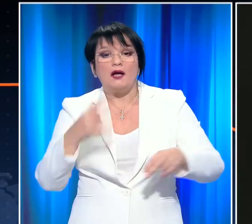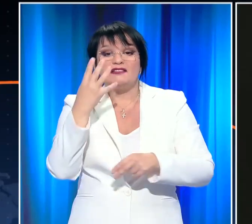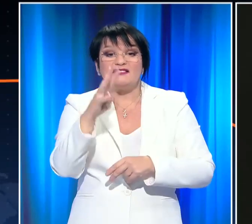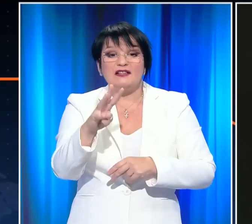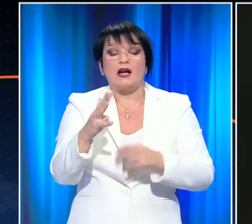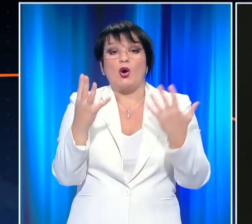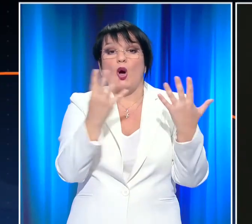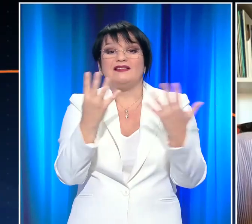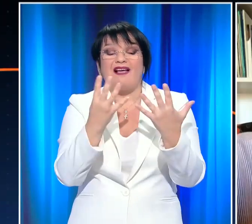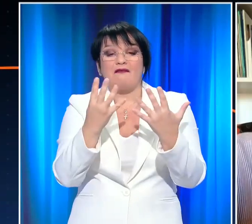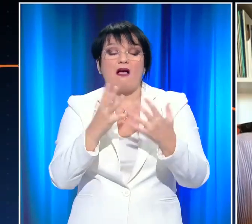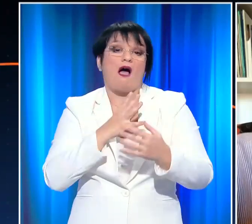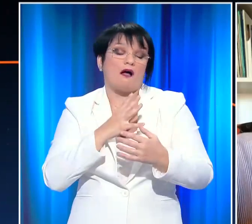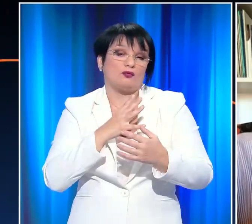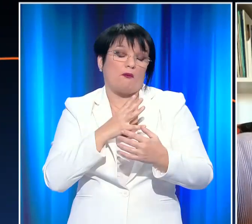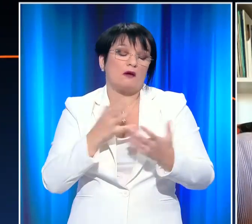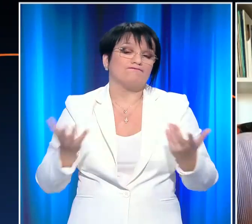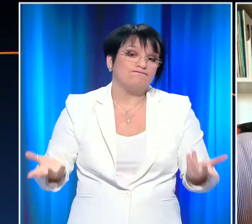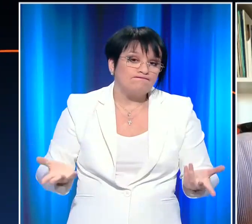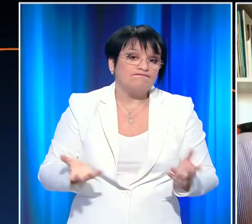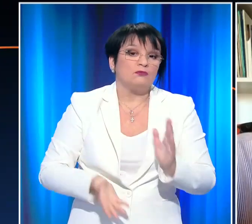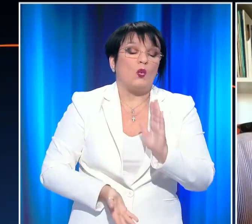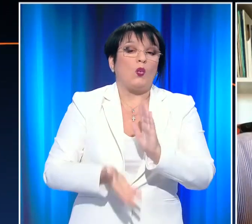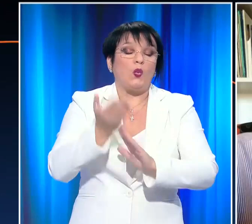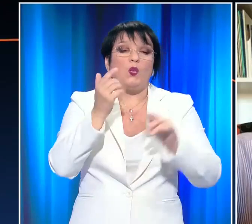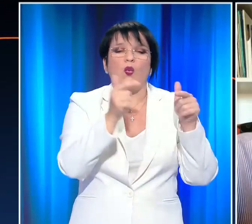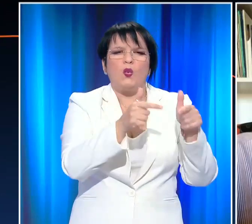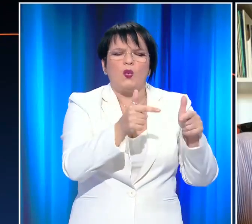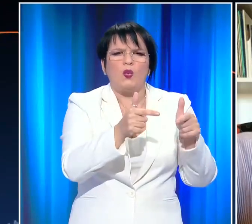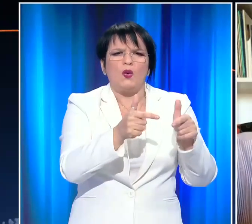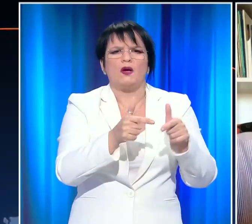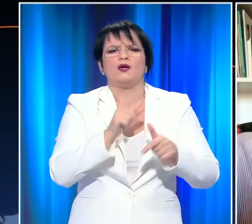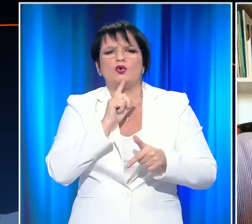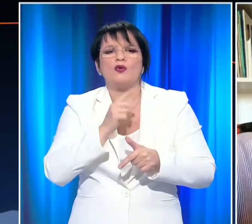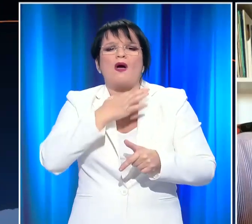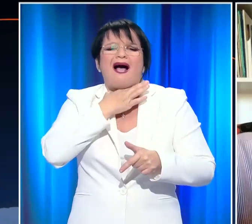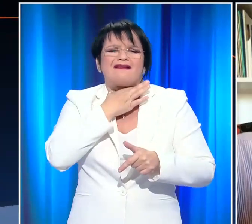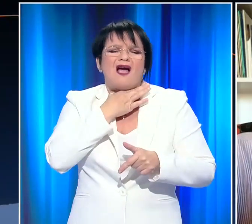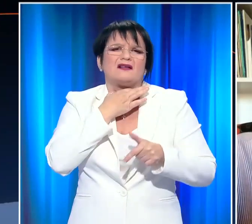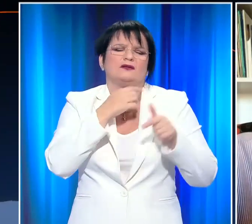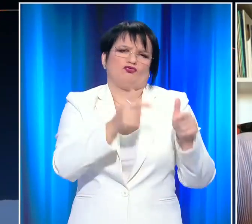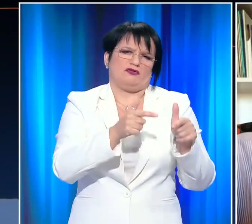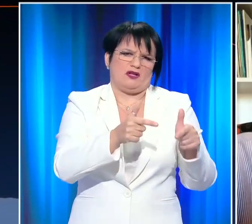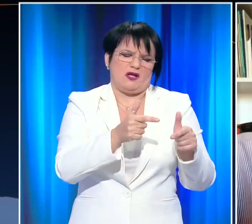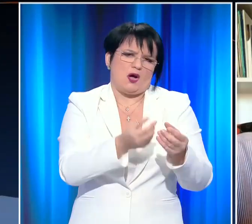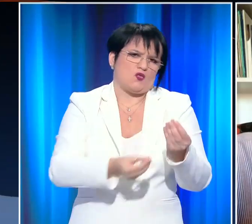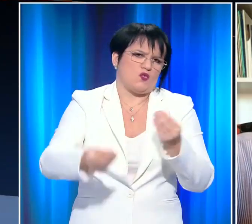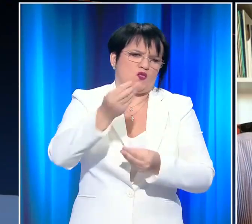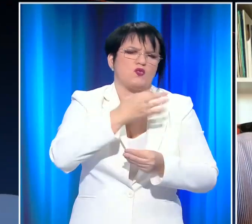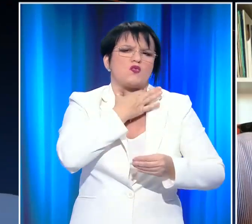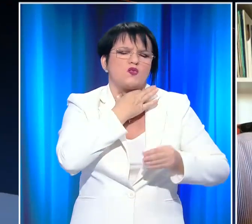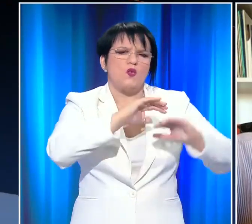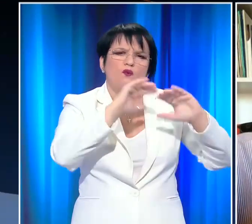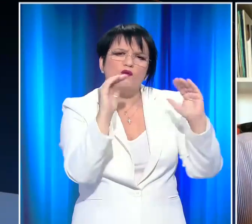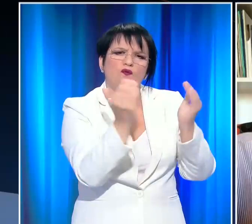499. Έχουμε πάρα πολύ μεγάλο αριθμό νοσηλευόμενων και ασθενών που έχουν ανάγκη νοσηλείας. Νοσηλείας σε μονάδες φροντίδας